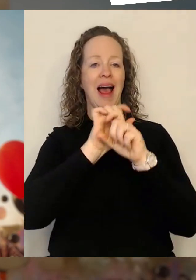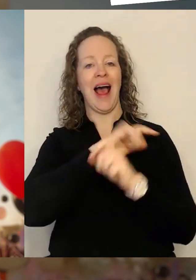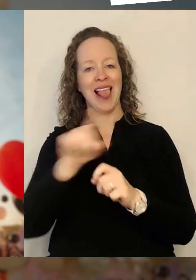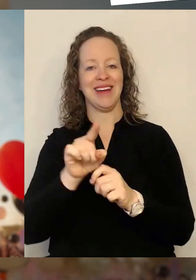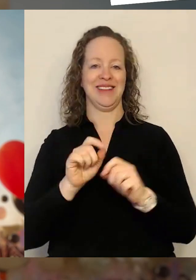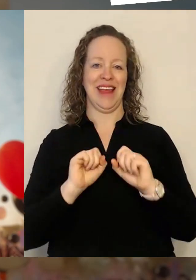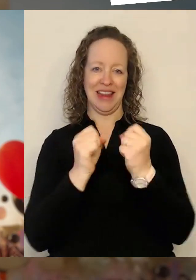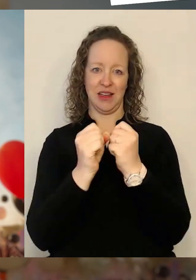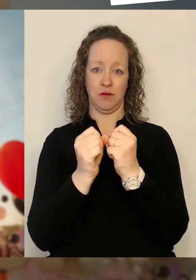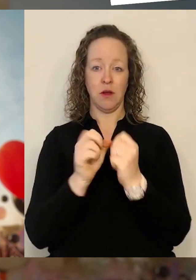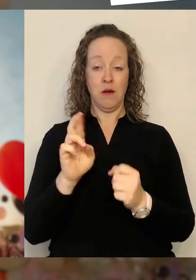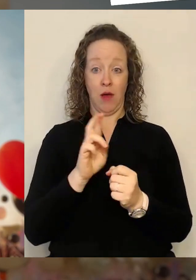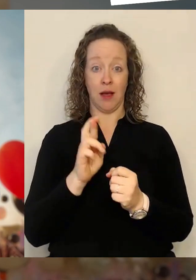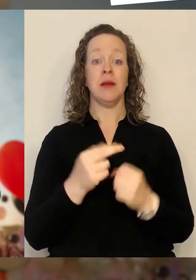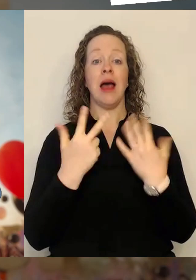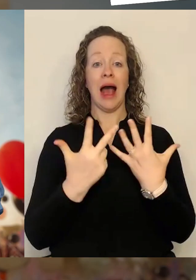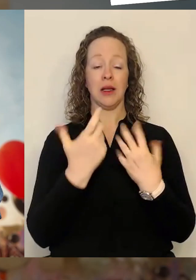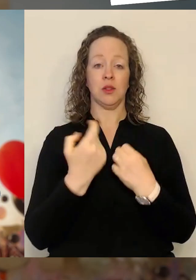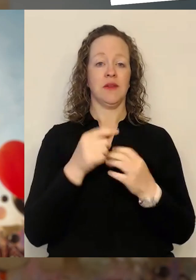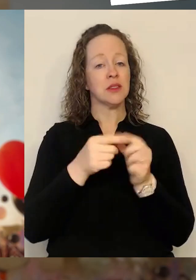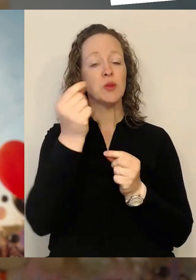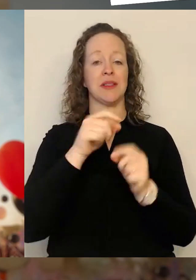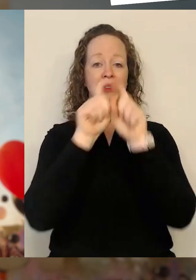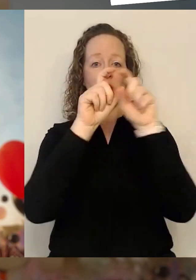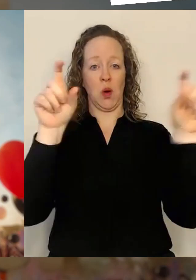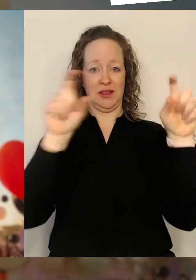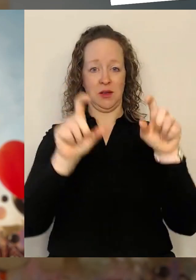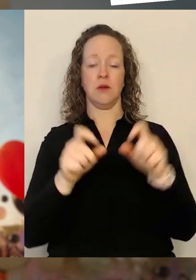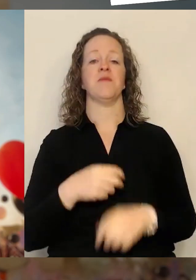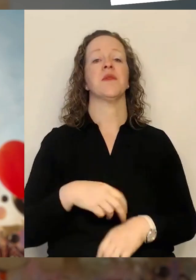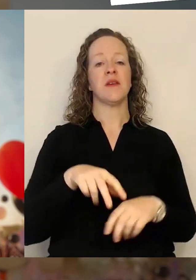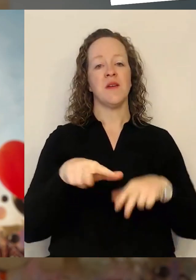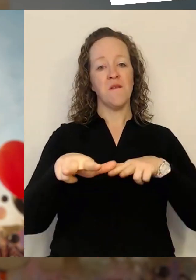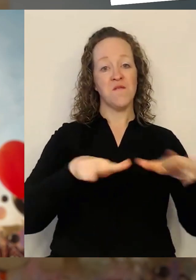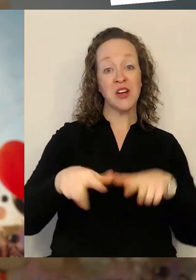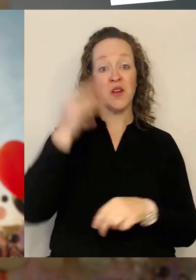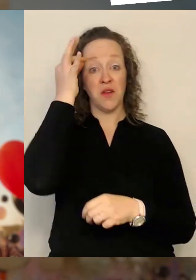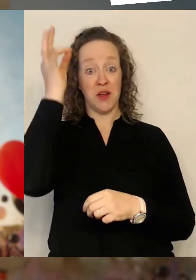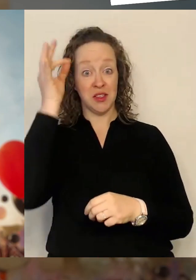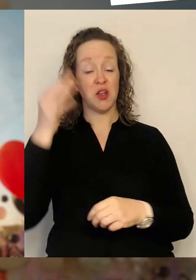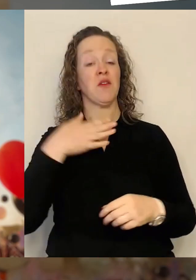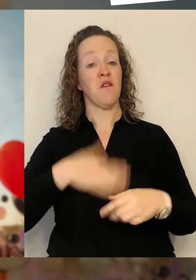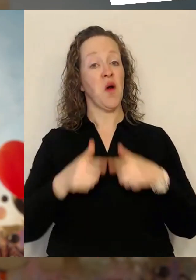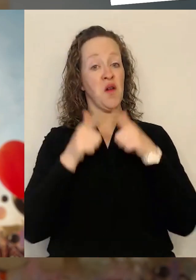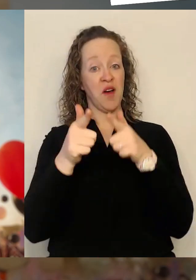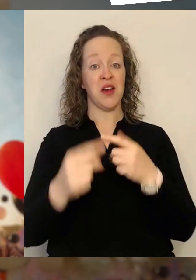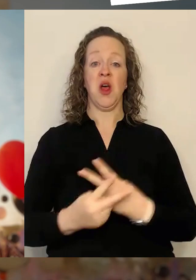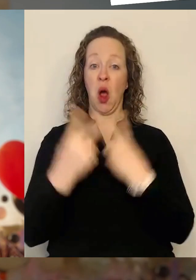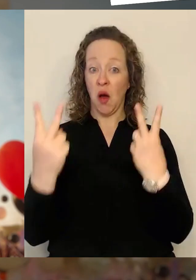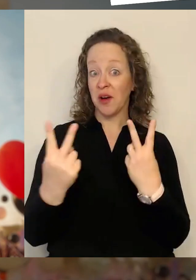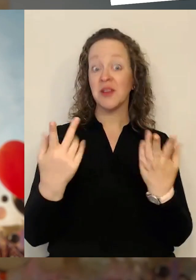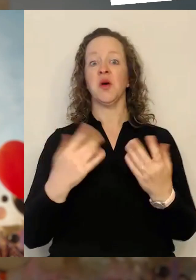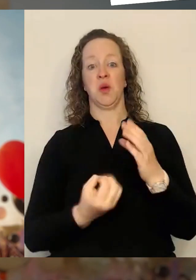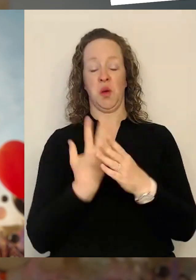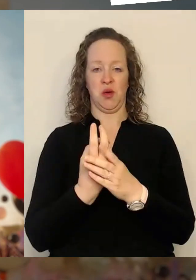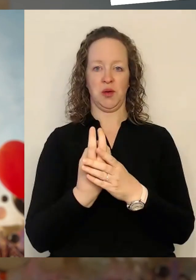28 Spitzenorganisationen aus den Bereichen Wirtschaft, Wissenschaft, Wohlfahrt, öffentliche Hand und Kultur. Mit einem gemeinsamen Ziel, nämlich